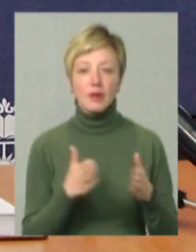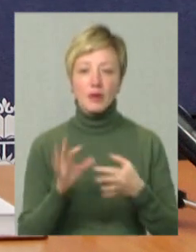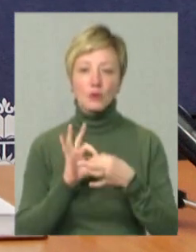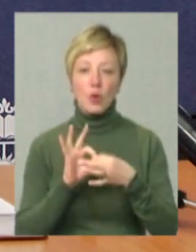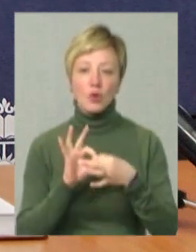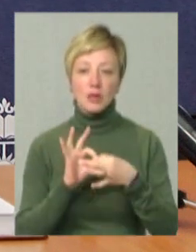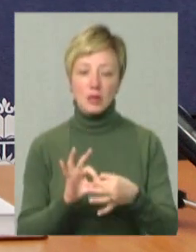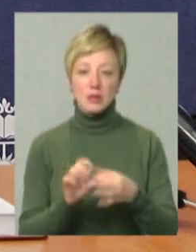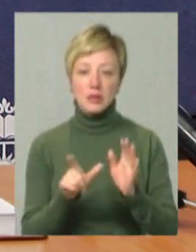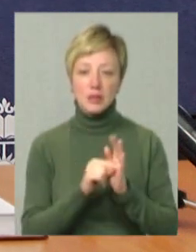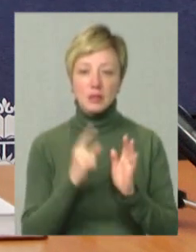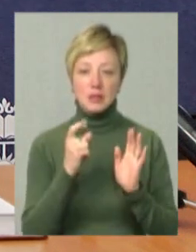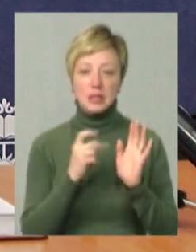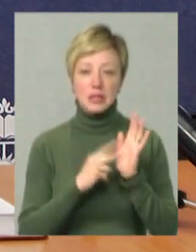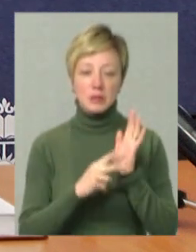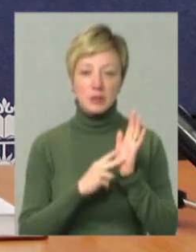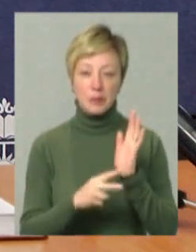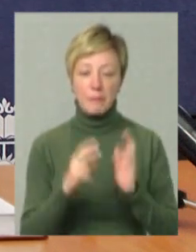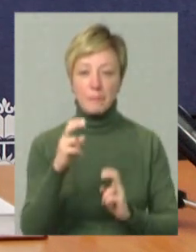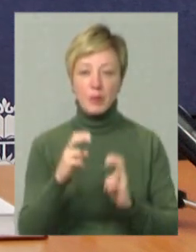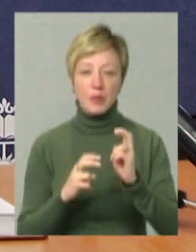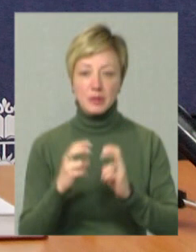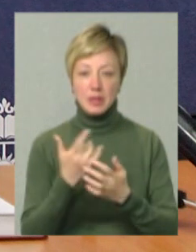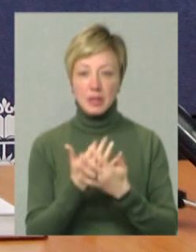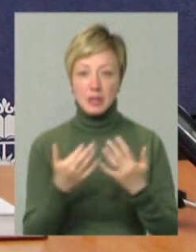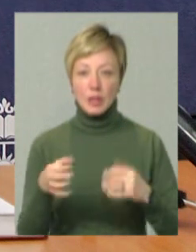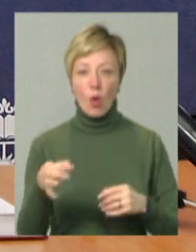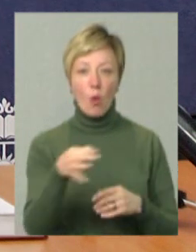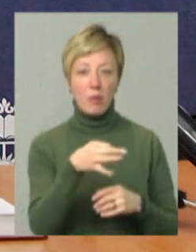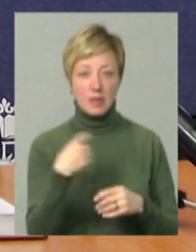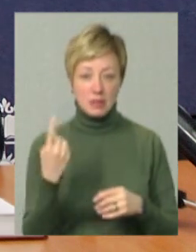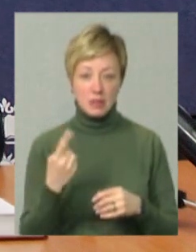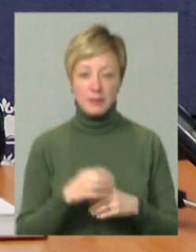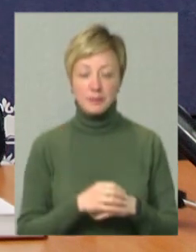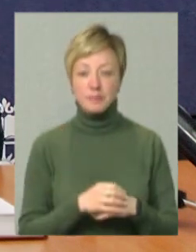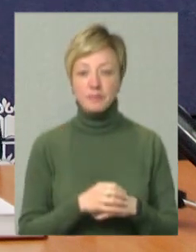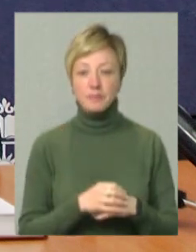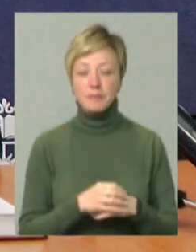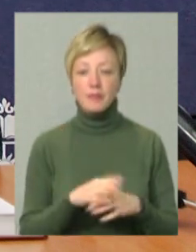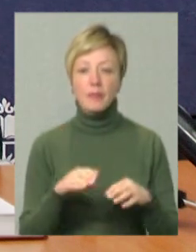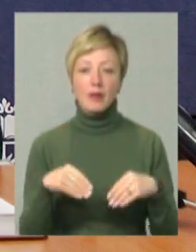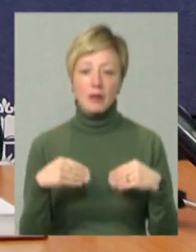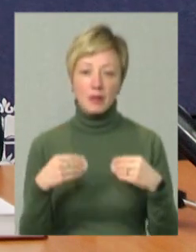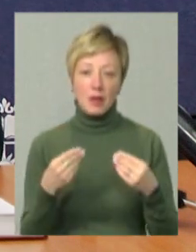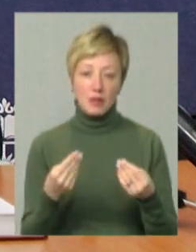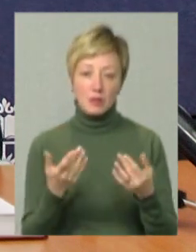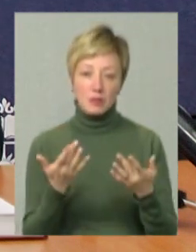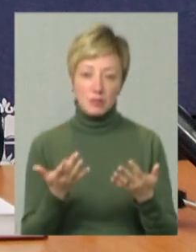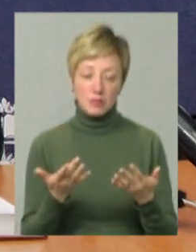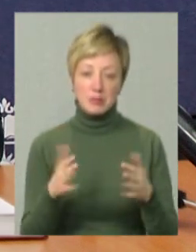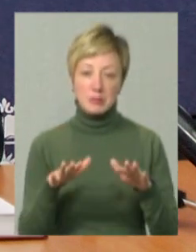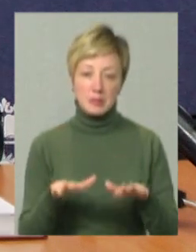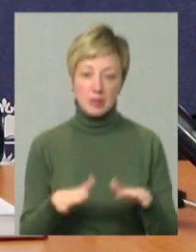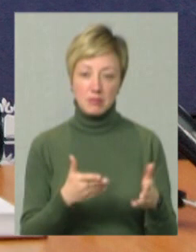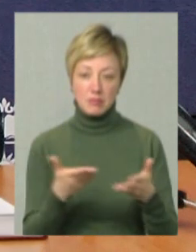контакт із 170 підприємствами з різних областей. Надано пропозиції, надано